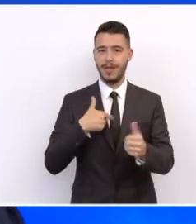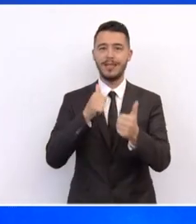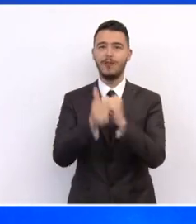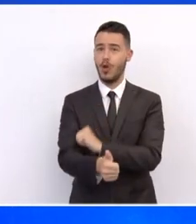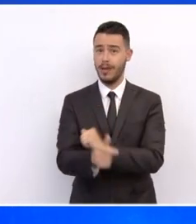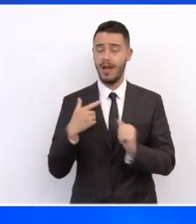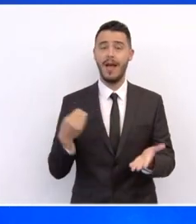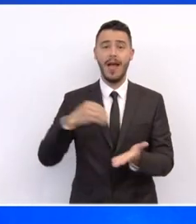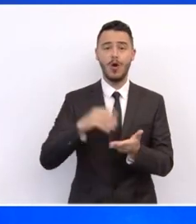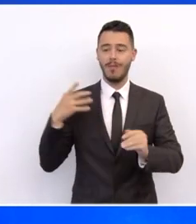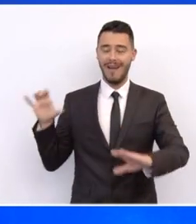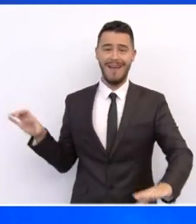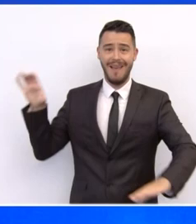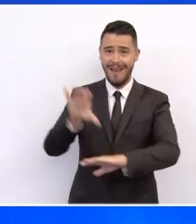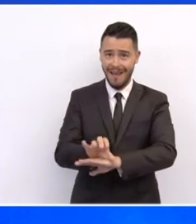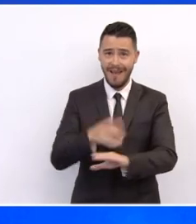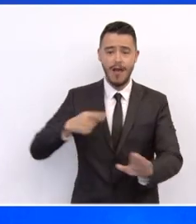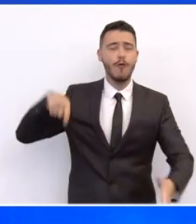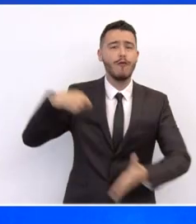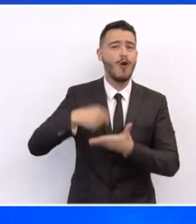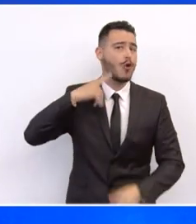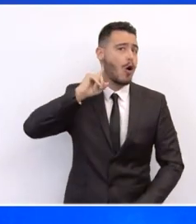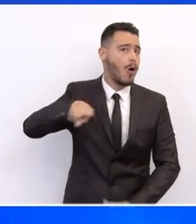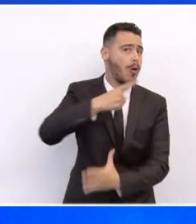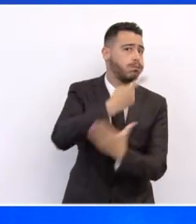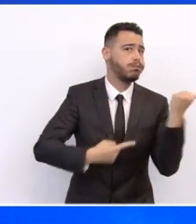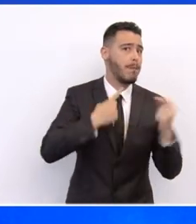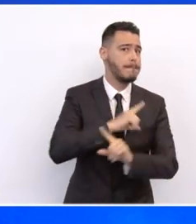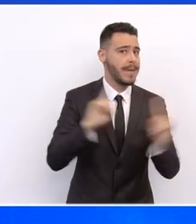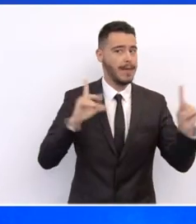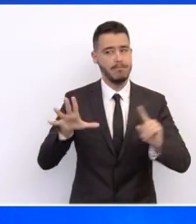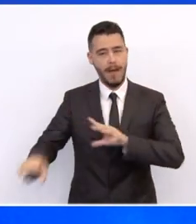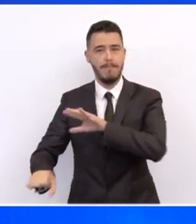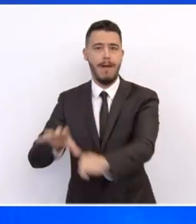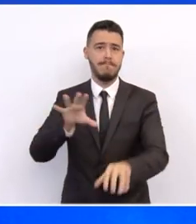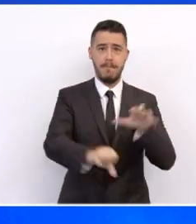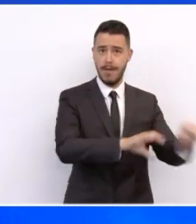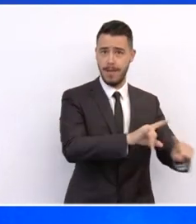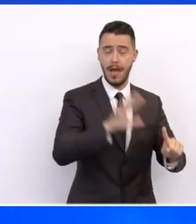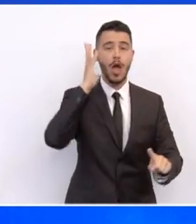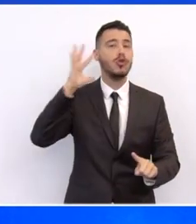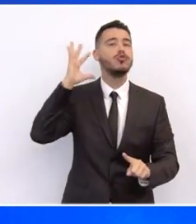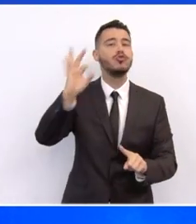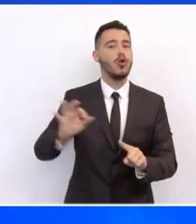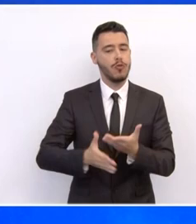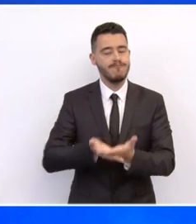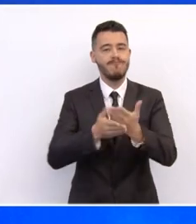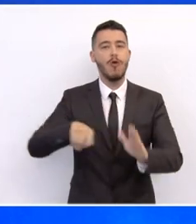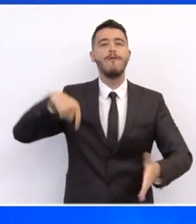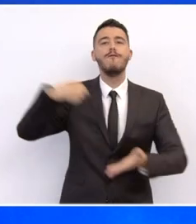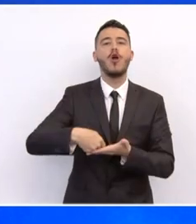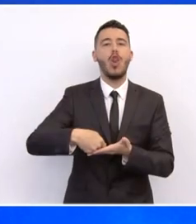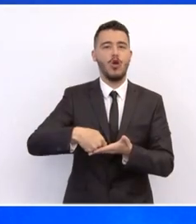για την καταπολέμηση της φοροδιαφυγής ώστε να ψηφιοποιήσουμε ακόμη περισσότερο τις φορολογικές υπηρεσίες και να